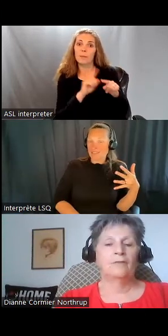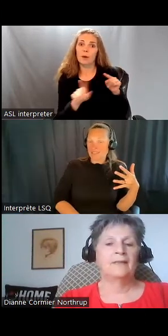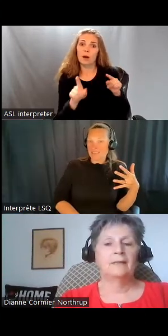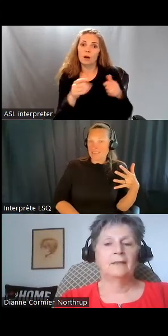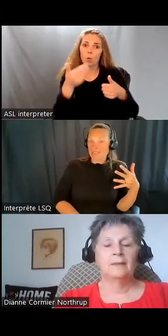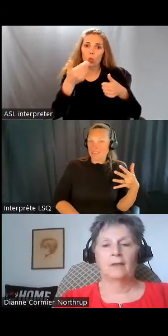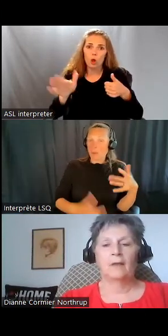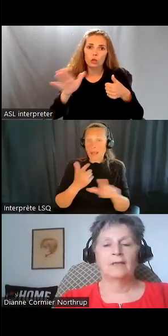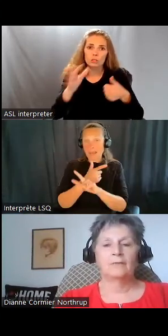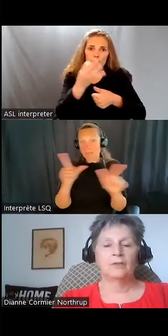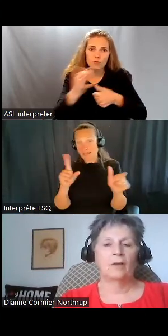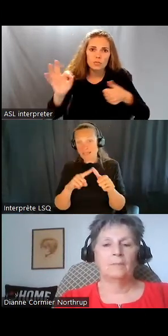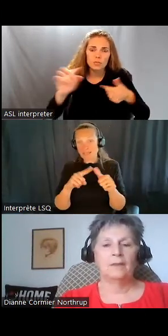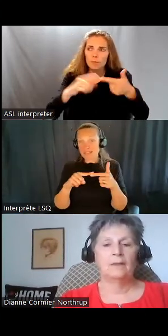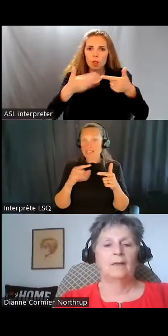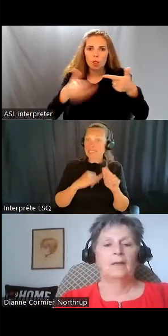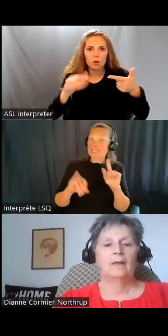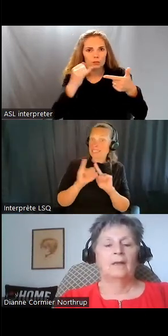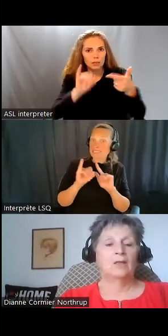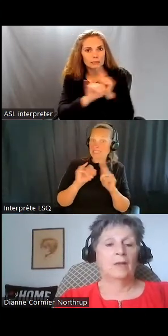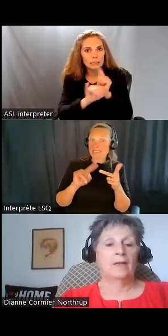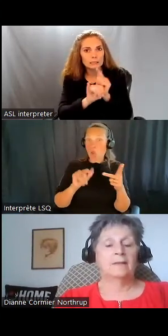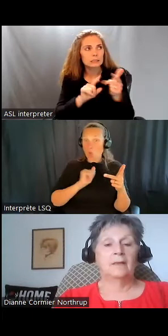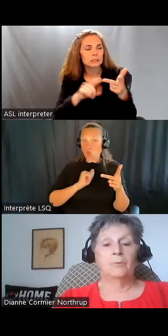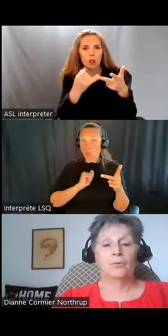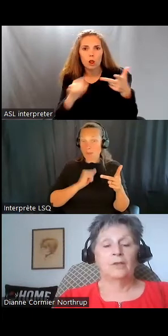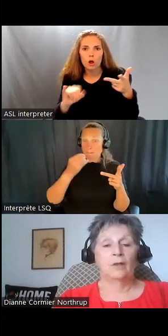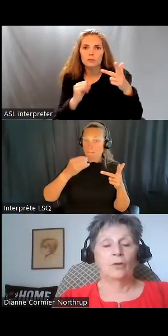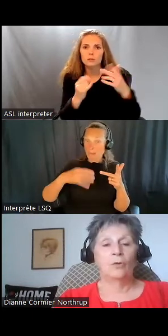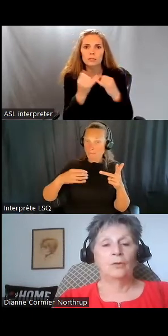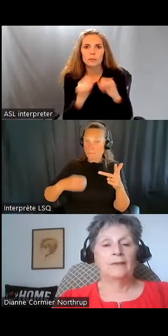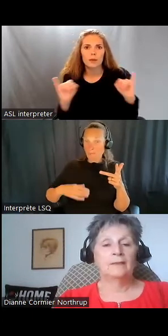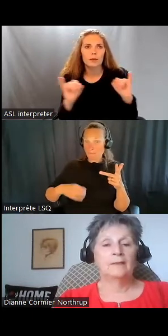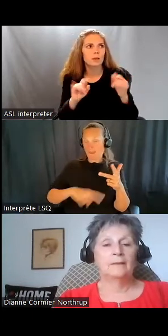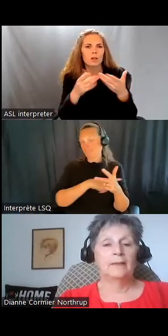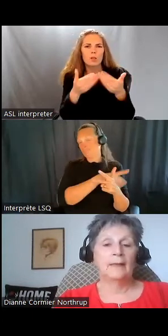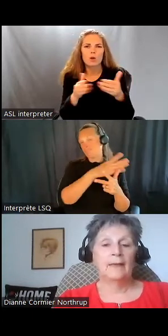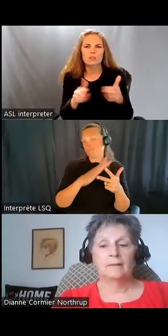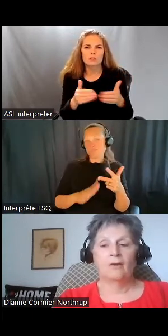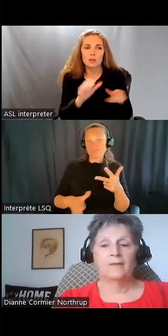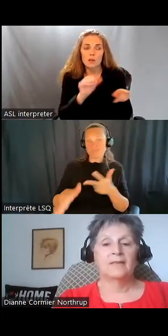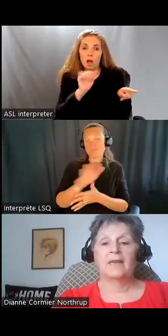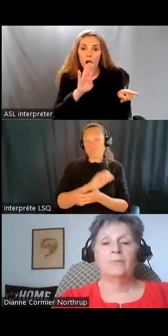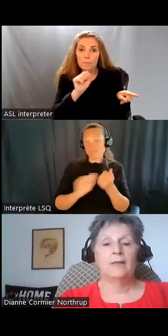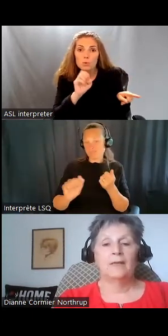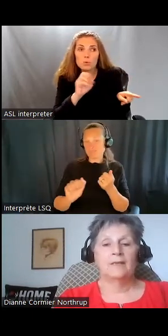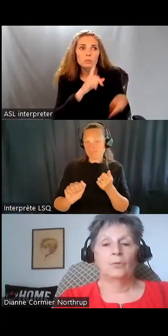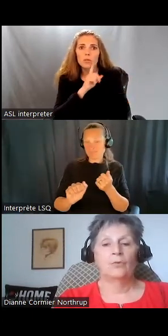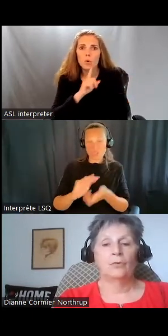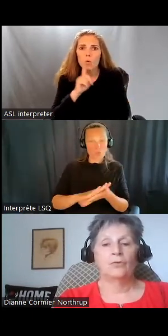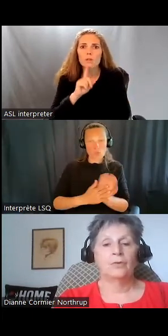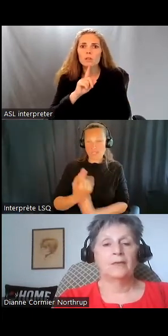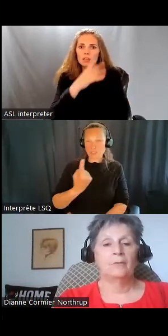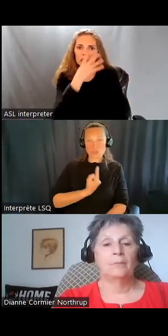plus votre autonomie, vous êtes seul,